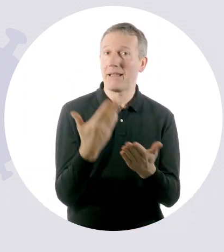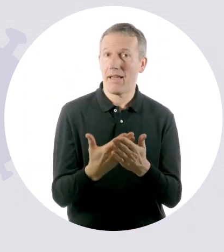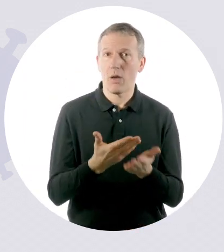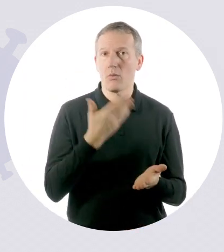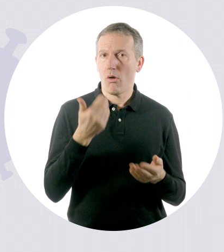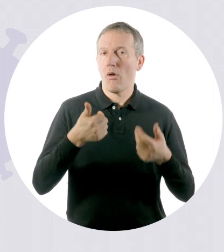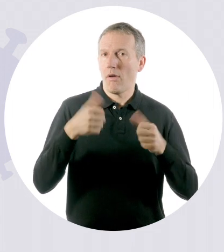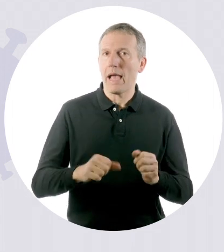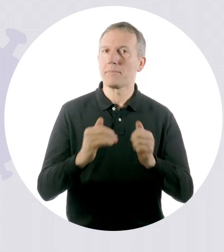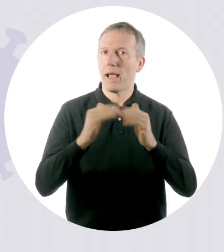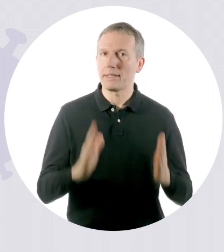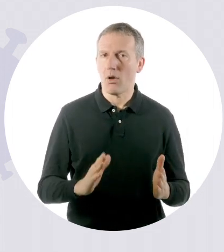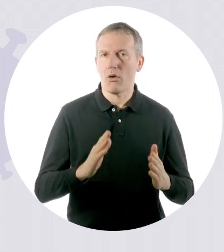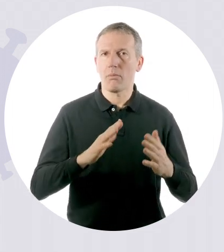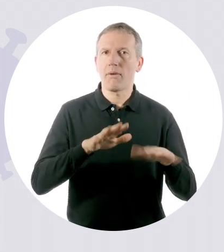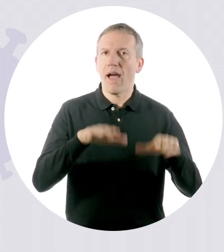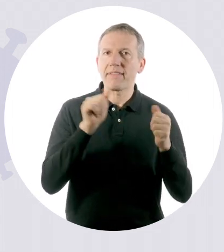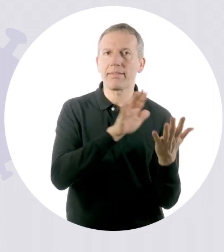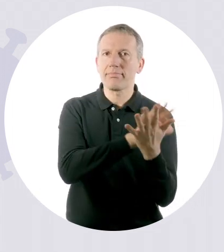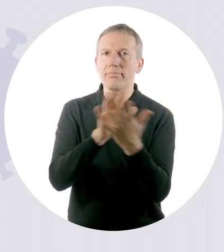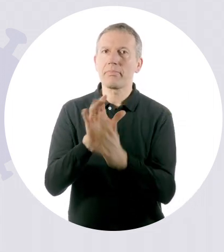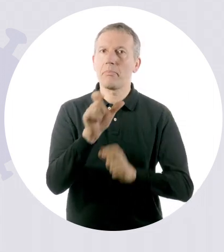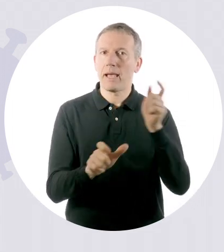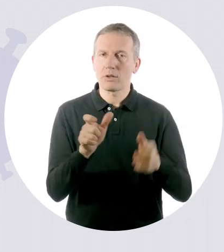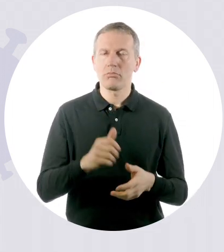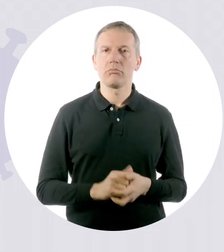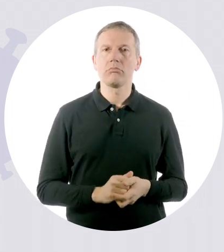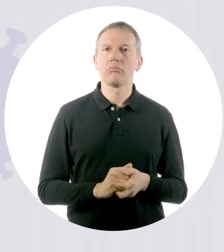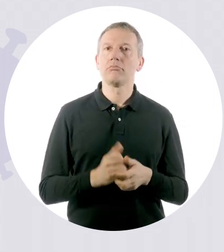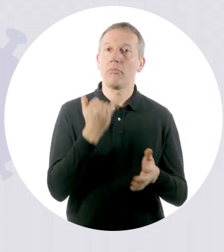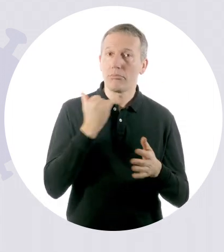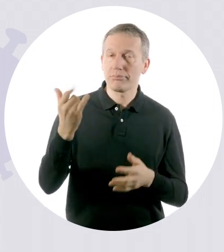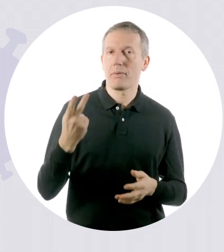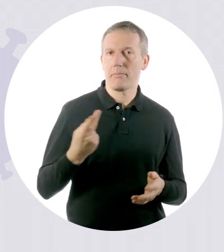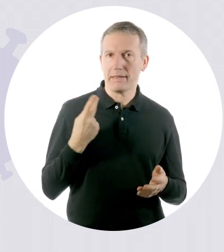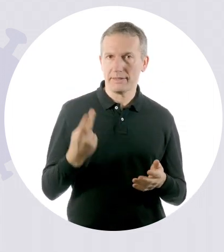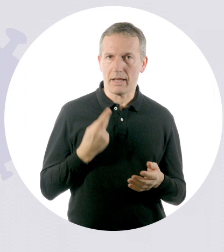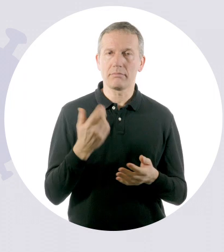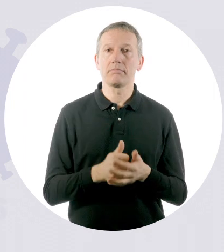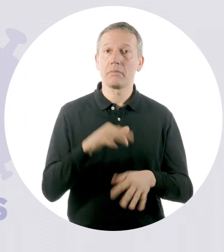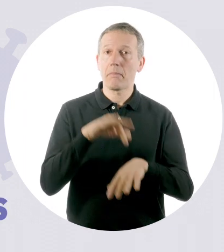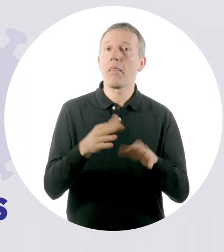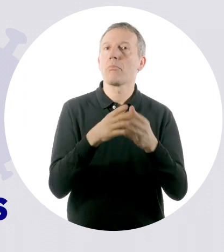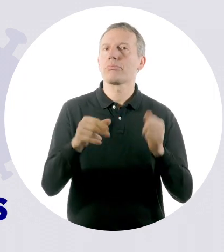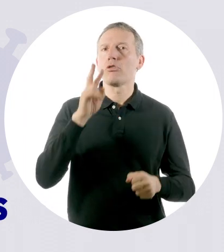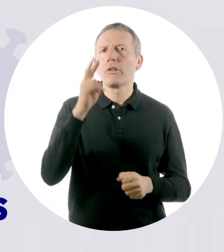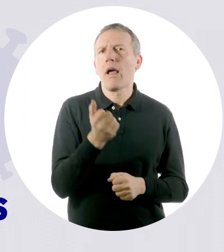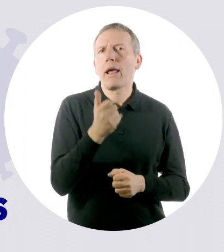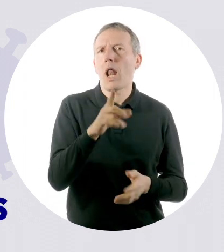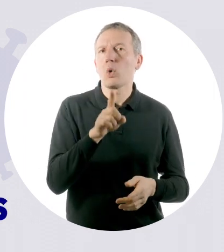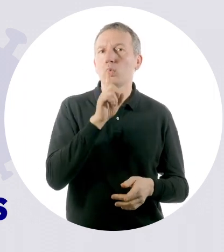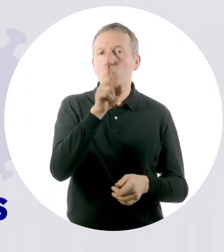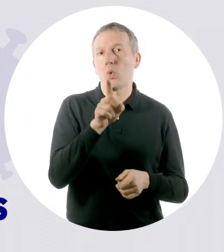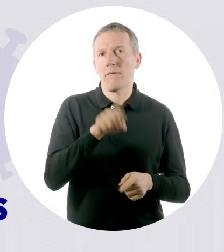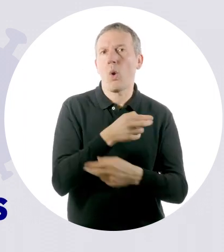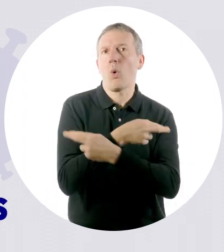ce cas, restez chez vous. Limitez les contacts avec d'autres personnes. Appelez votre médecin. La maladie guérit en général en